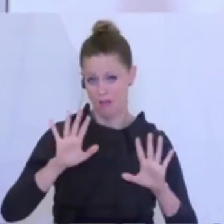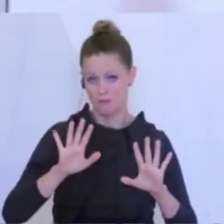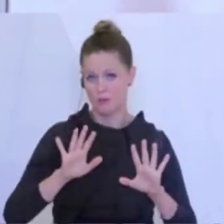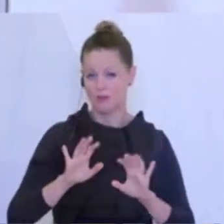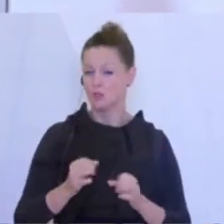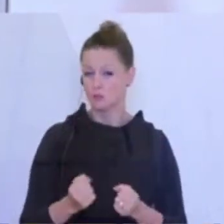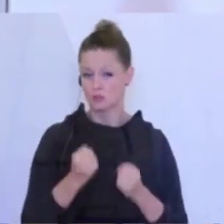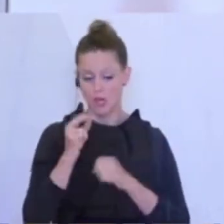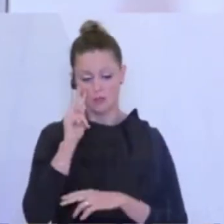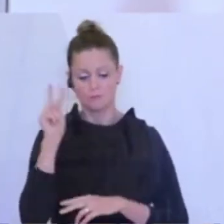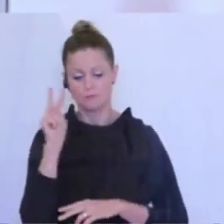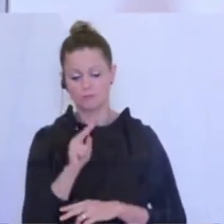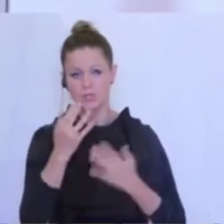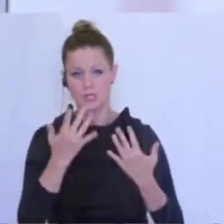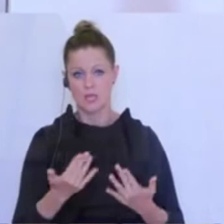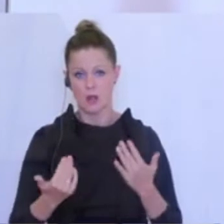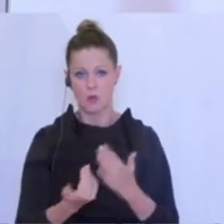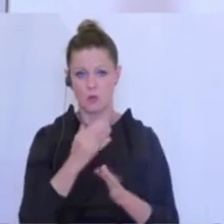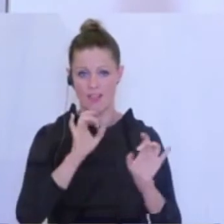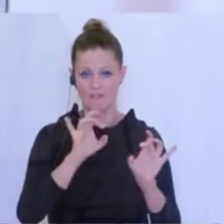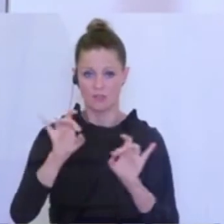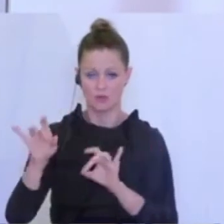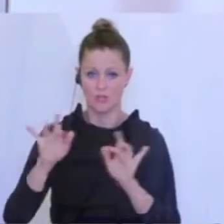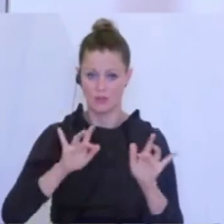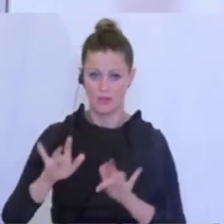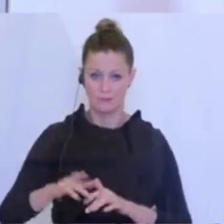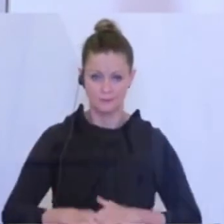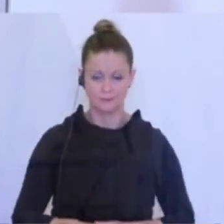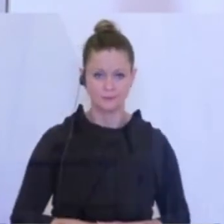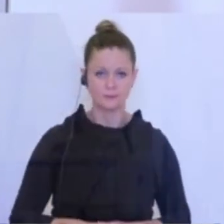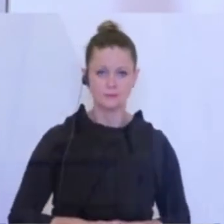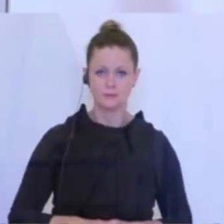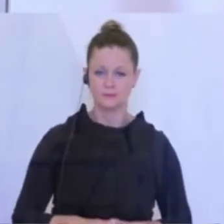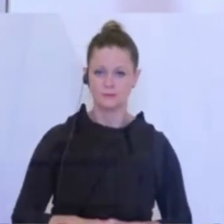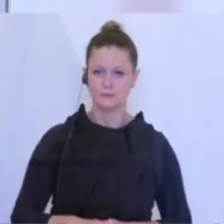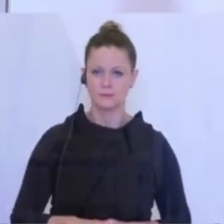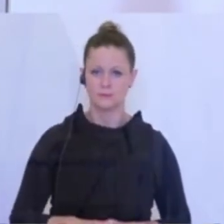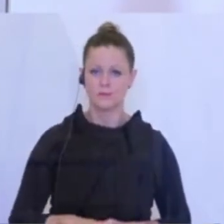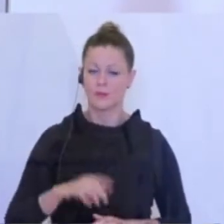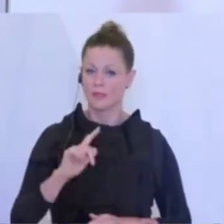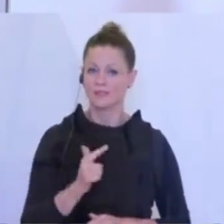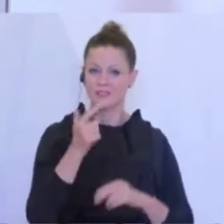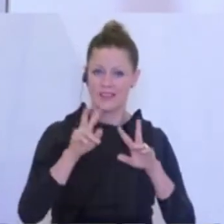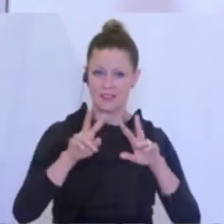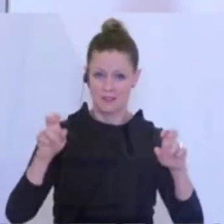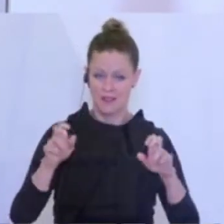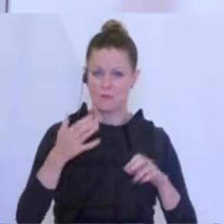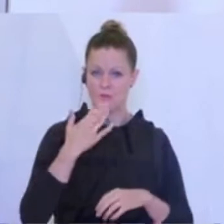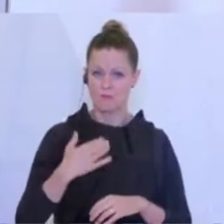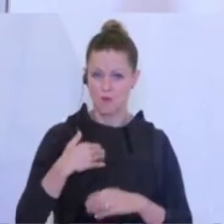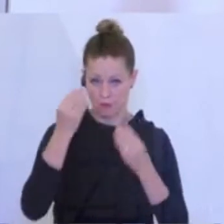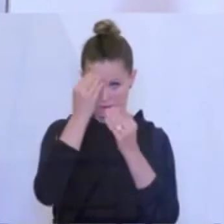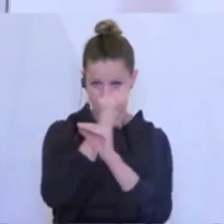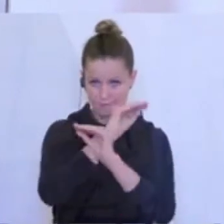starken Blick auf die Zahl der Neuinfektionen gesetzt. Das zweite Thema, das ich ansprechen möchte,